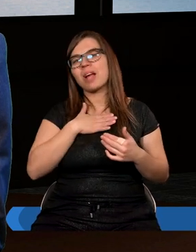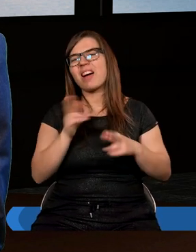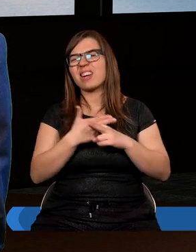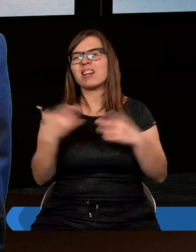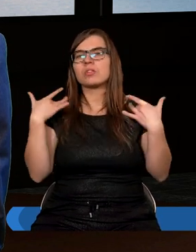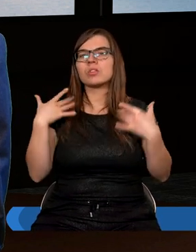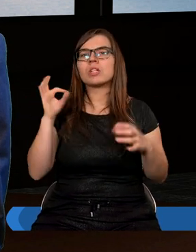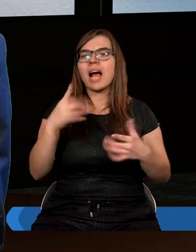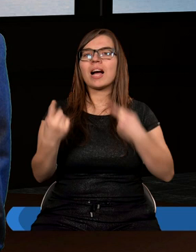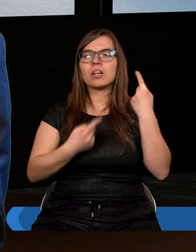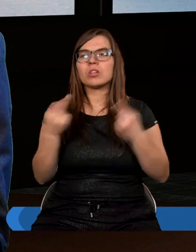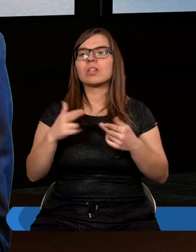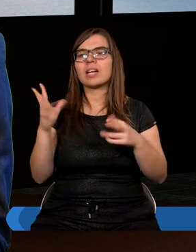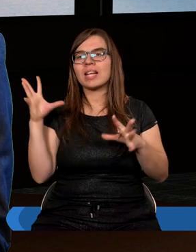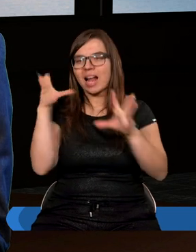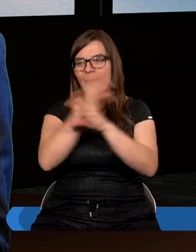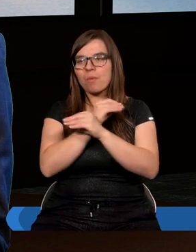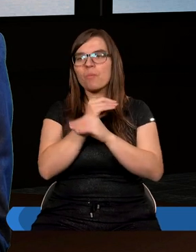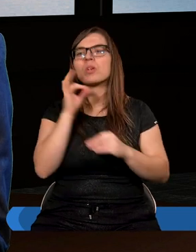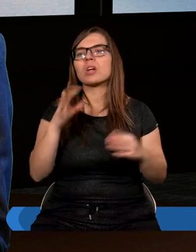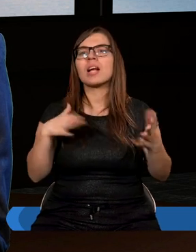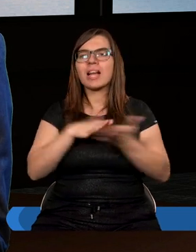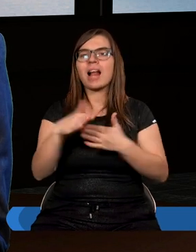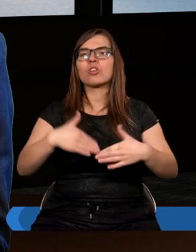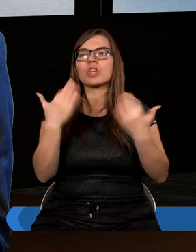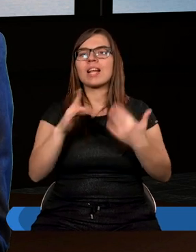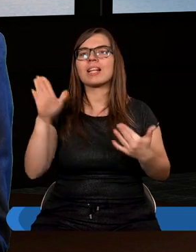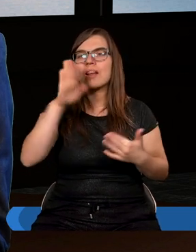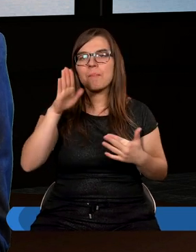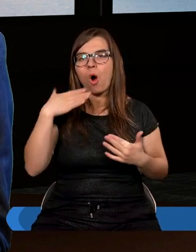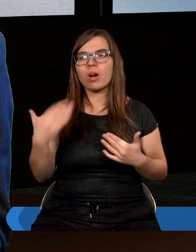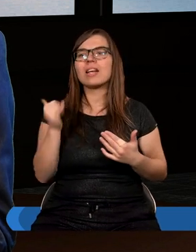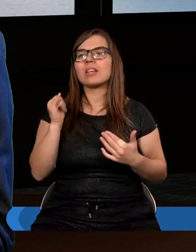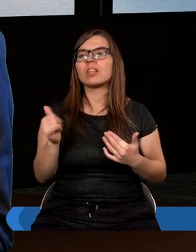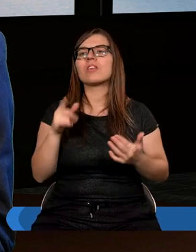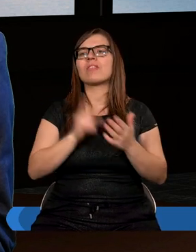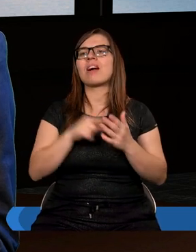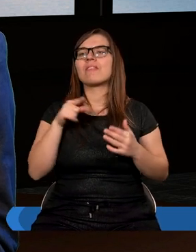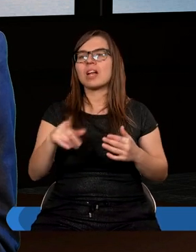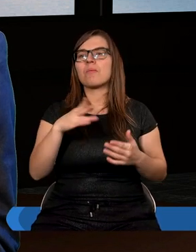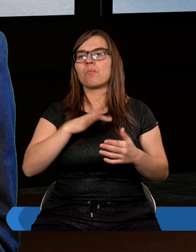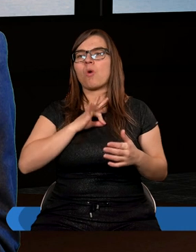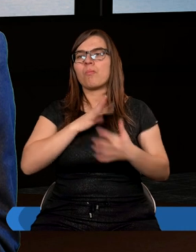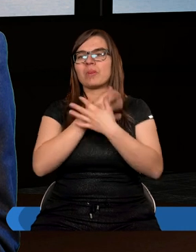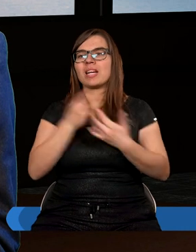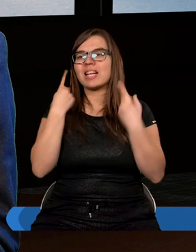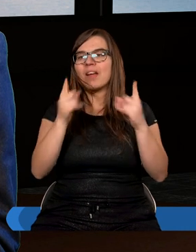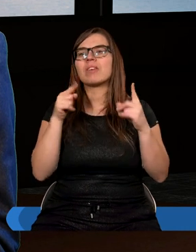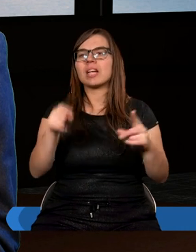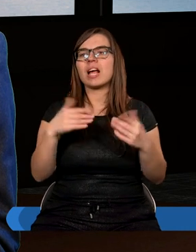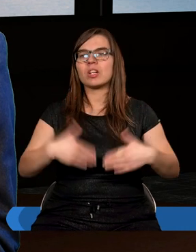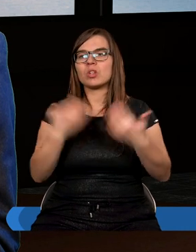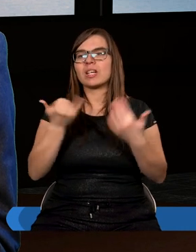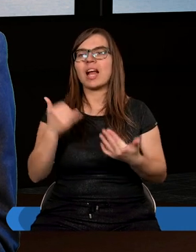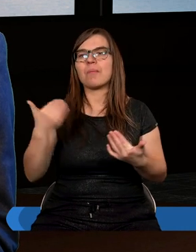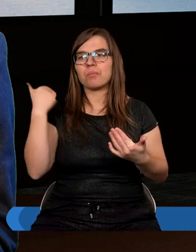w życiu takie sytuacje, kiedy zapominałem zaczynać dzień z Panem Bogiem. I ku mojemu przerażeniu zauważyłem, że ten dzień